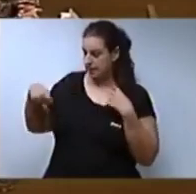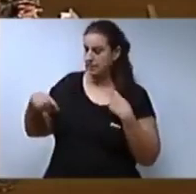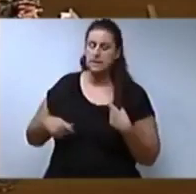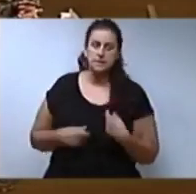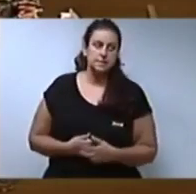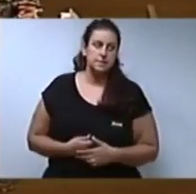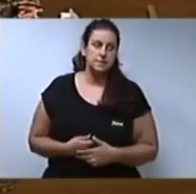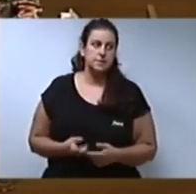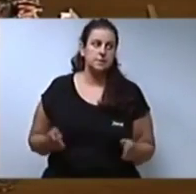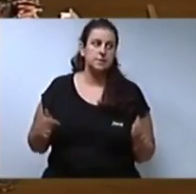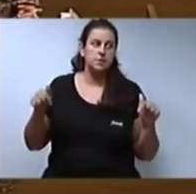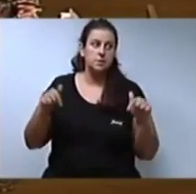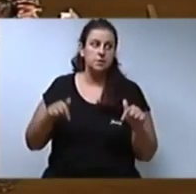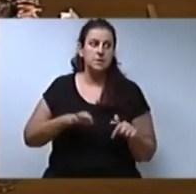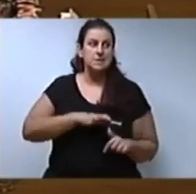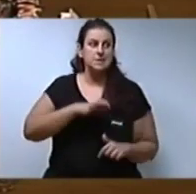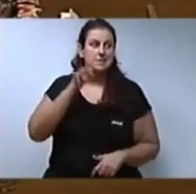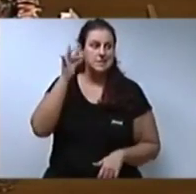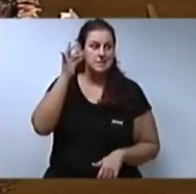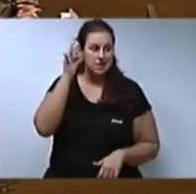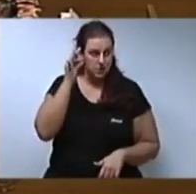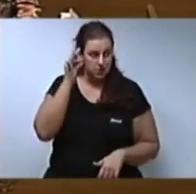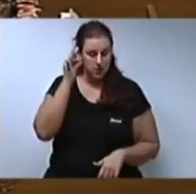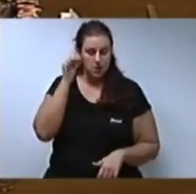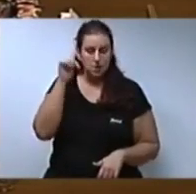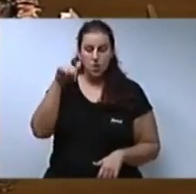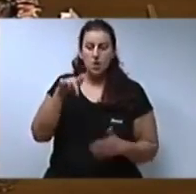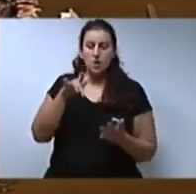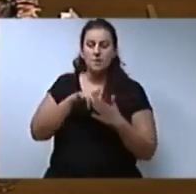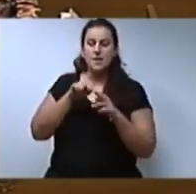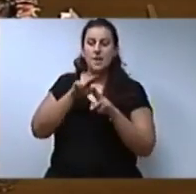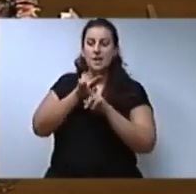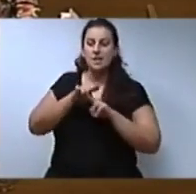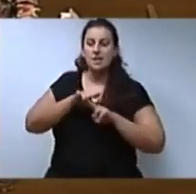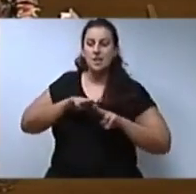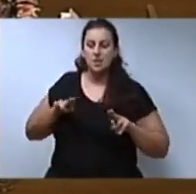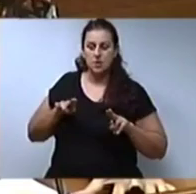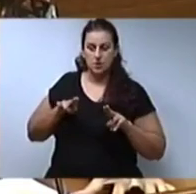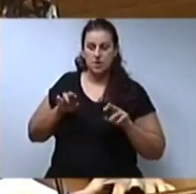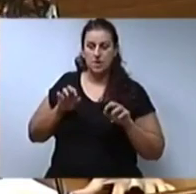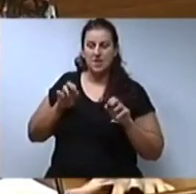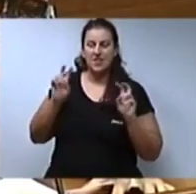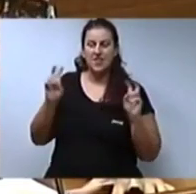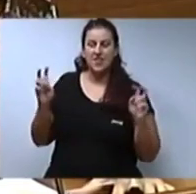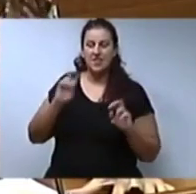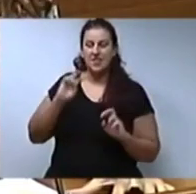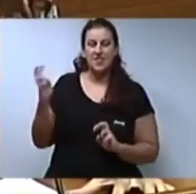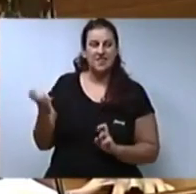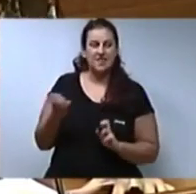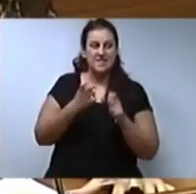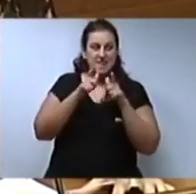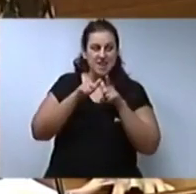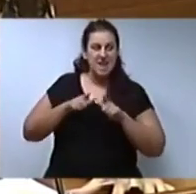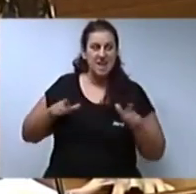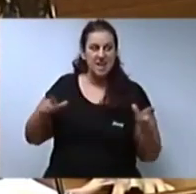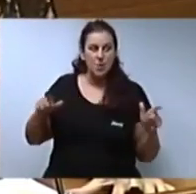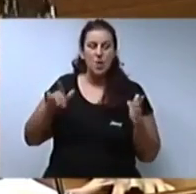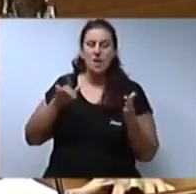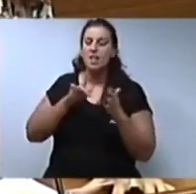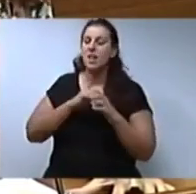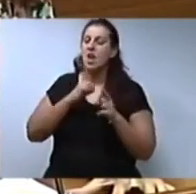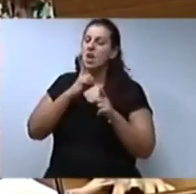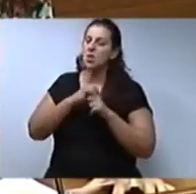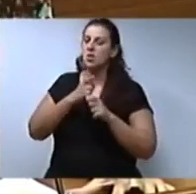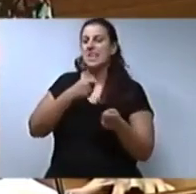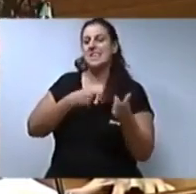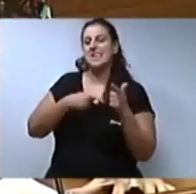Avui, senyora mia, és el Dia Internacional de la Diversitat de les Llengües, el dia contra l'atracte sexual i